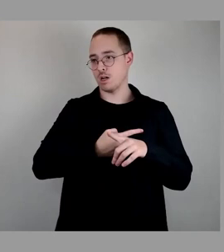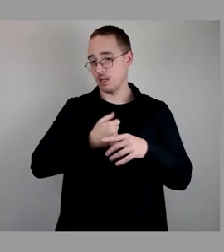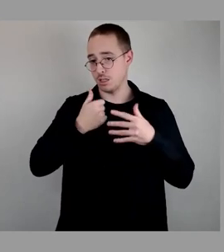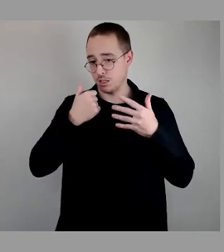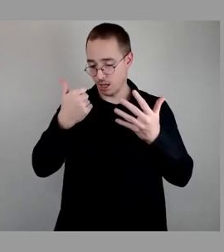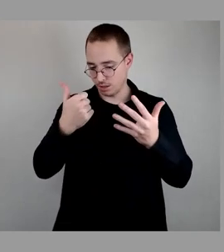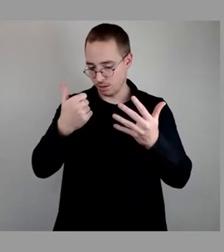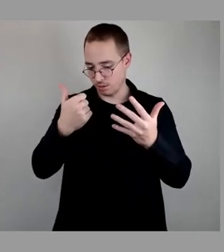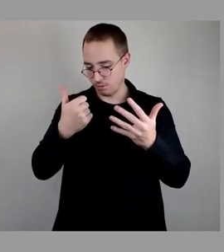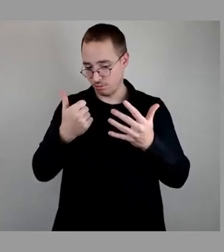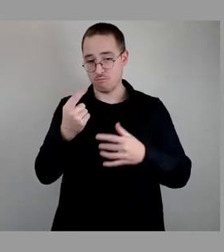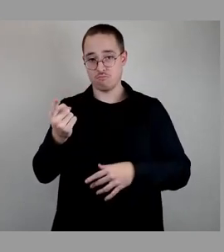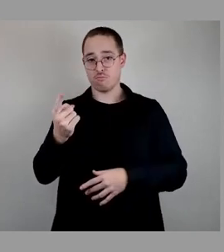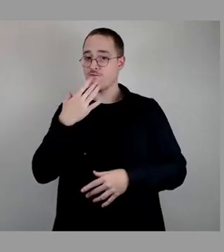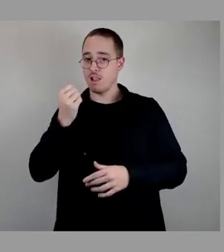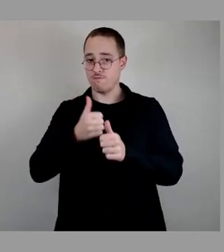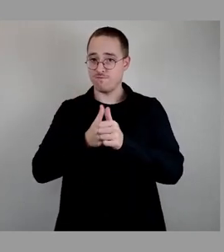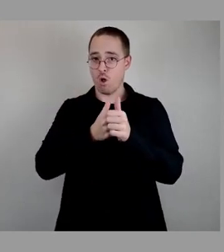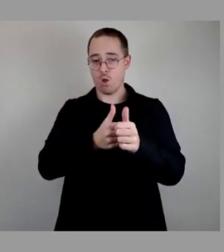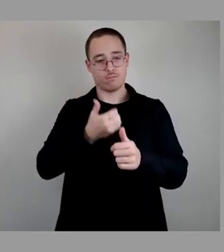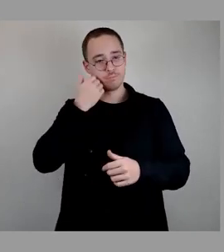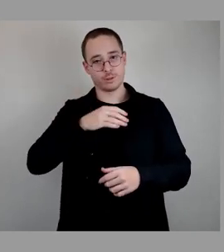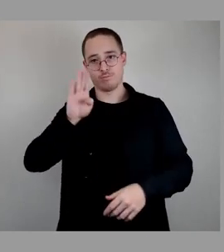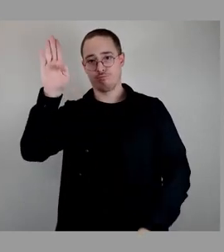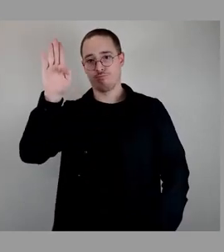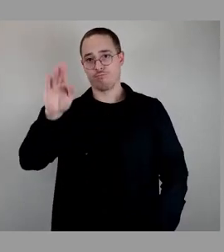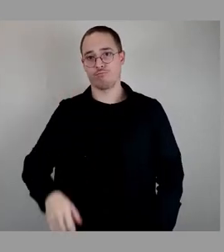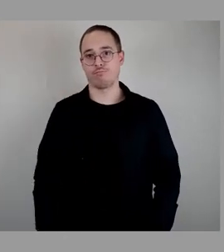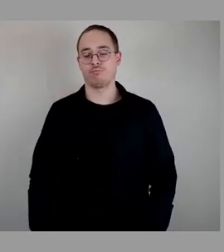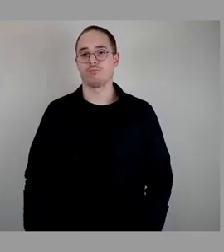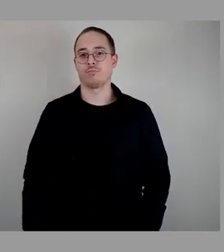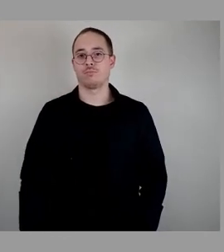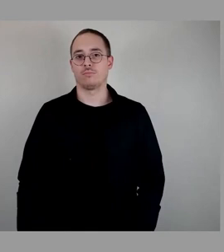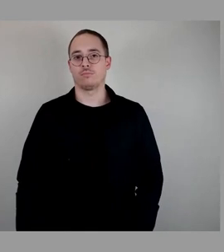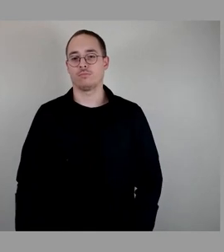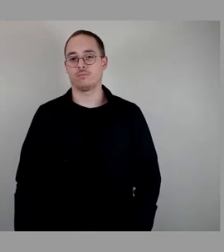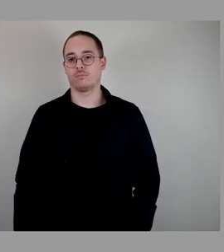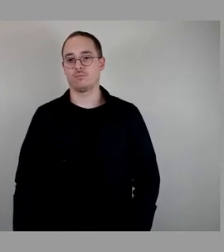Wer dem folgen möchte, den bitte ich jetzt um das Stimmzeichen.